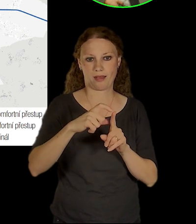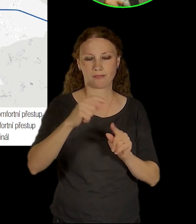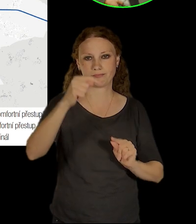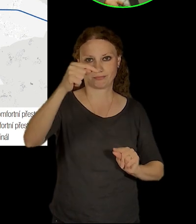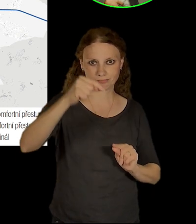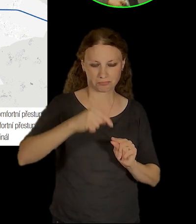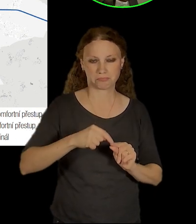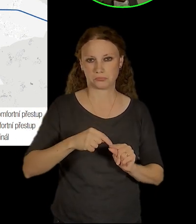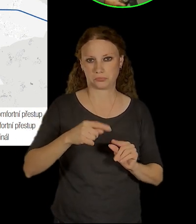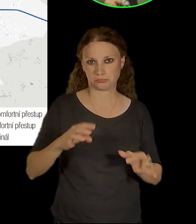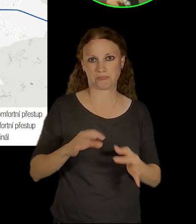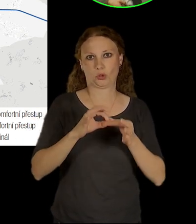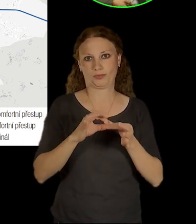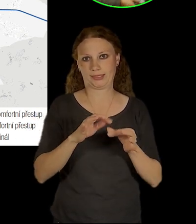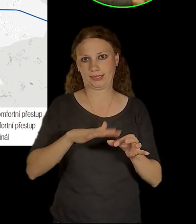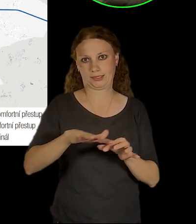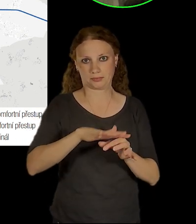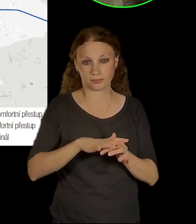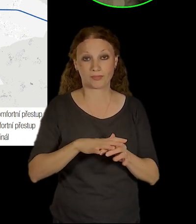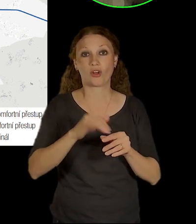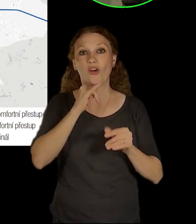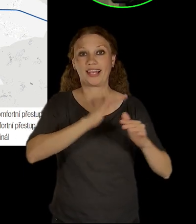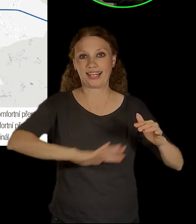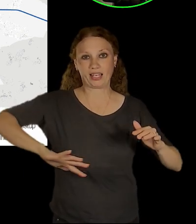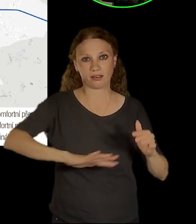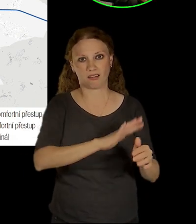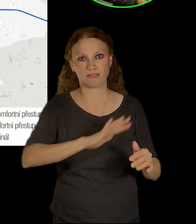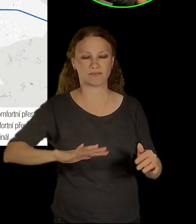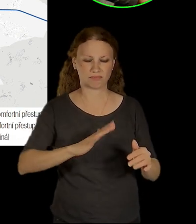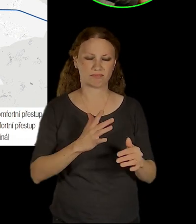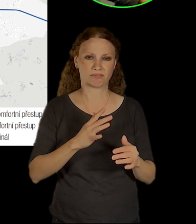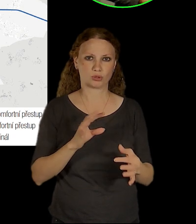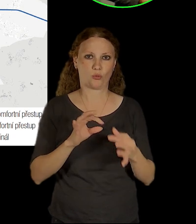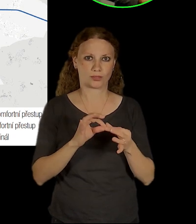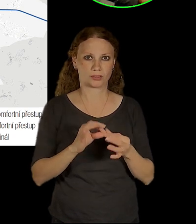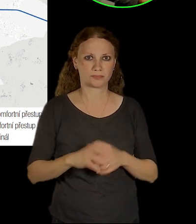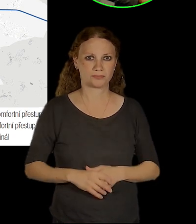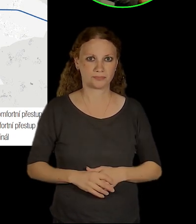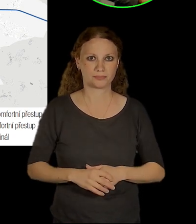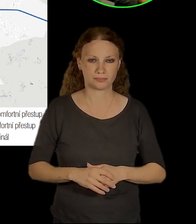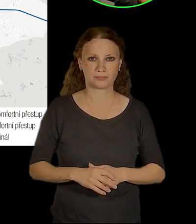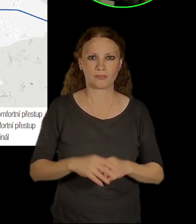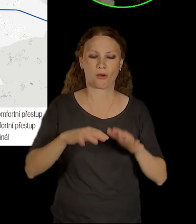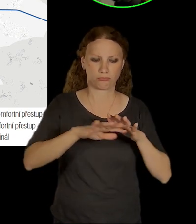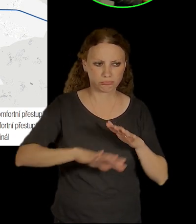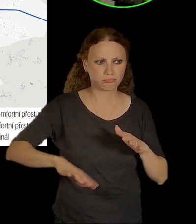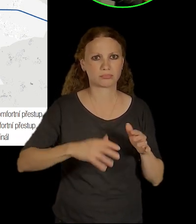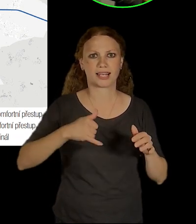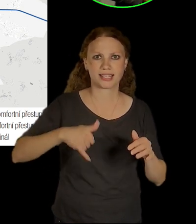který dneska vlastně pořádně obsloužen není a to jsou vlastně ty rozsáhlé subprůbě směrem na Jesenici, Vestec